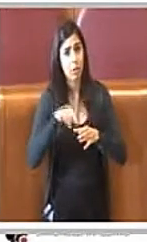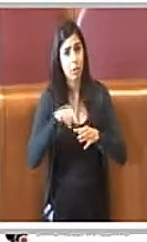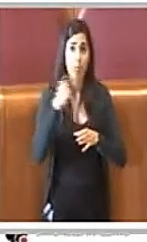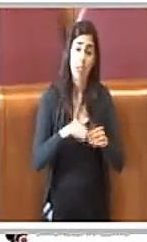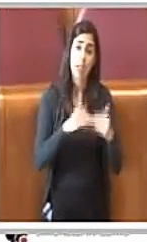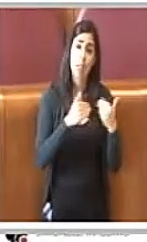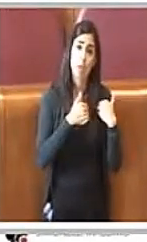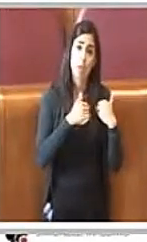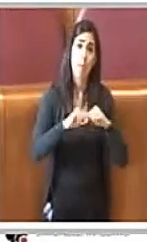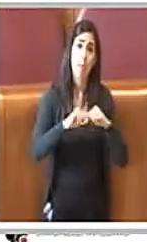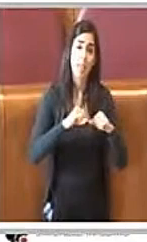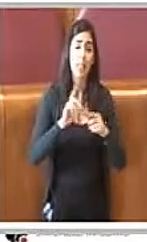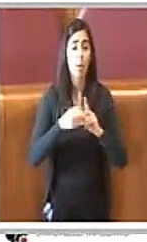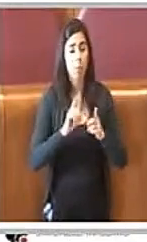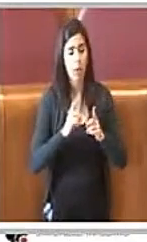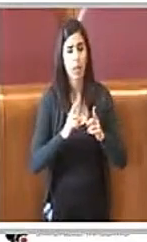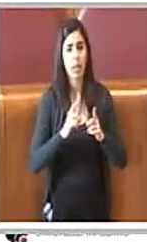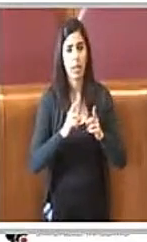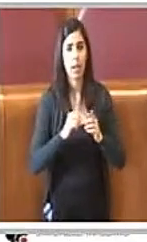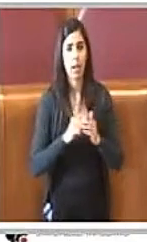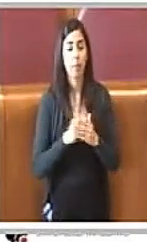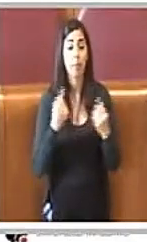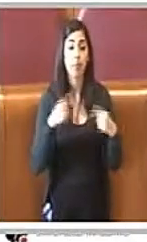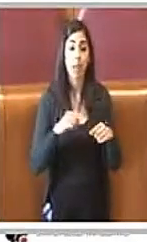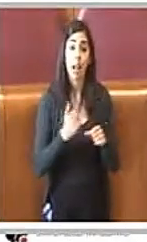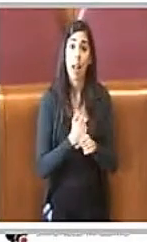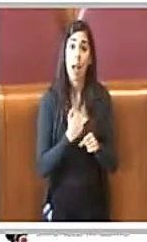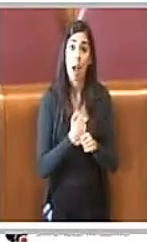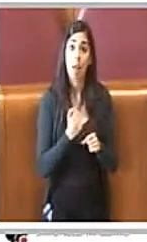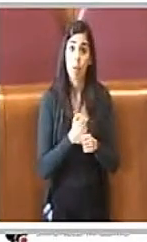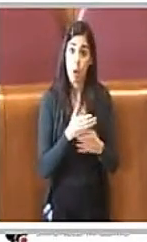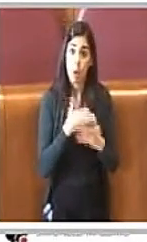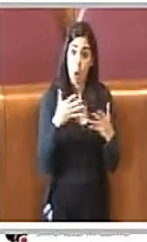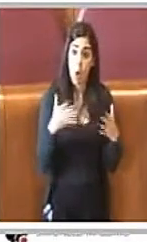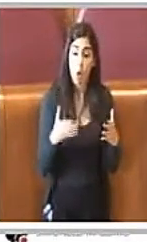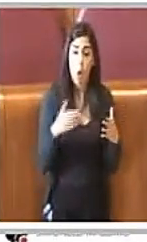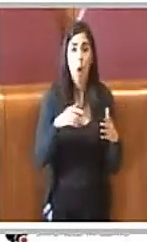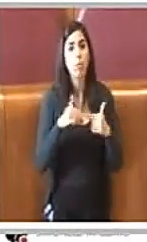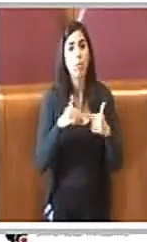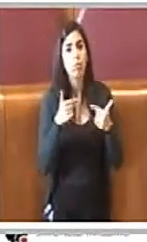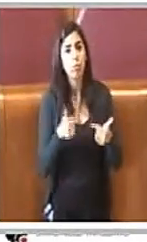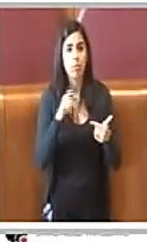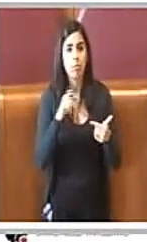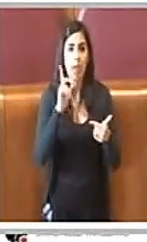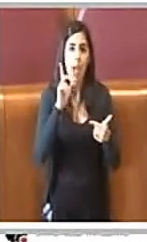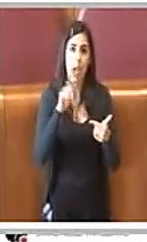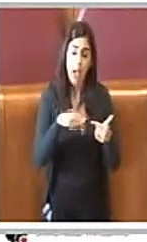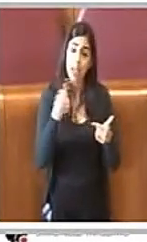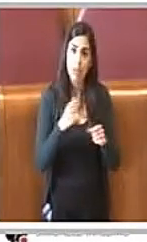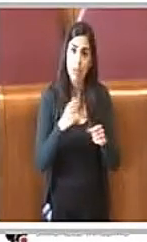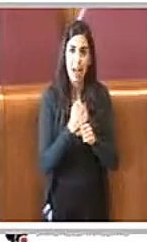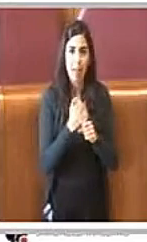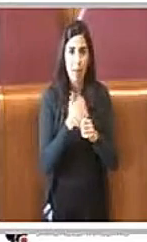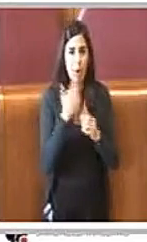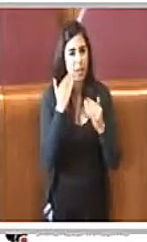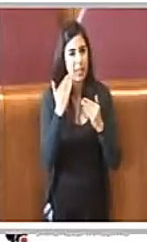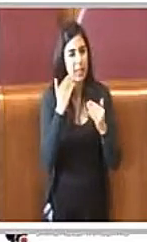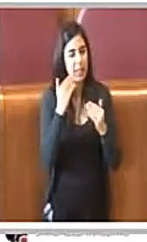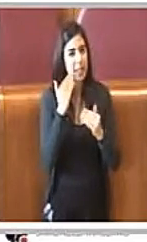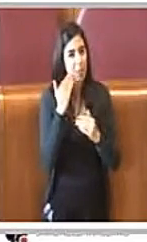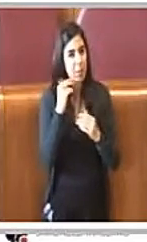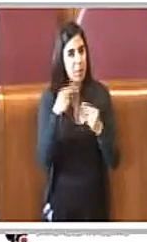politica non banale. Questo lavoro ha portato al difficile, anche questo lavoro su debiti fuori bilancio ha portato al